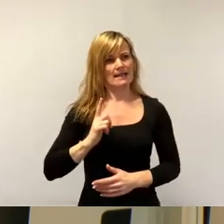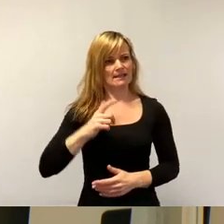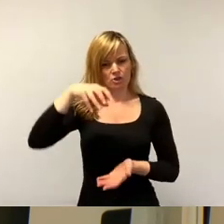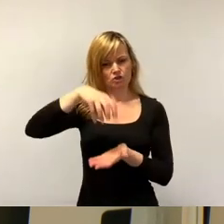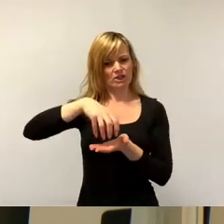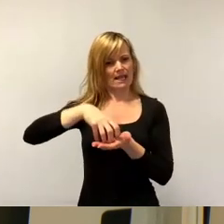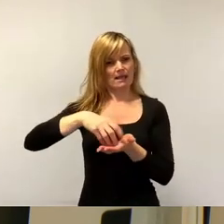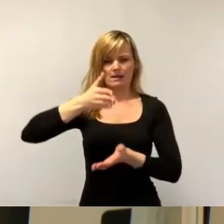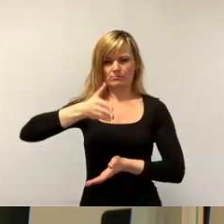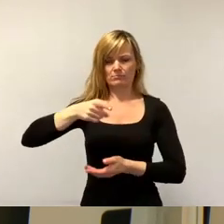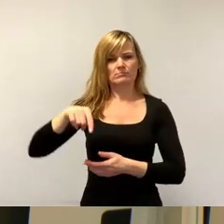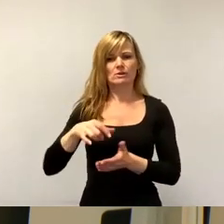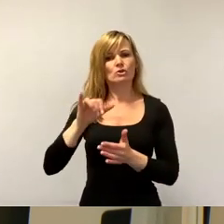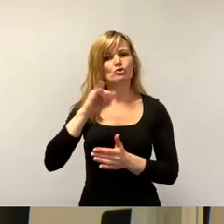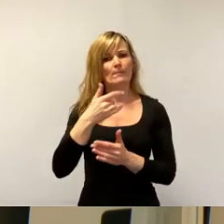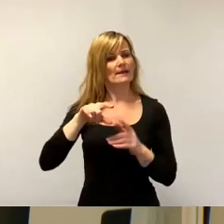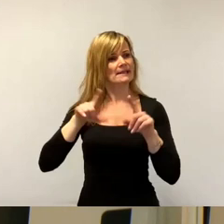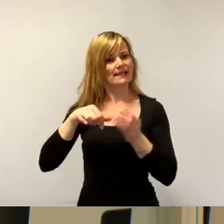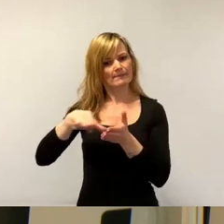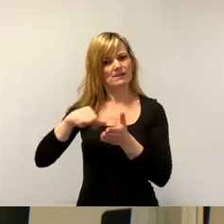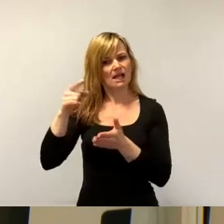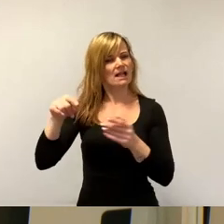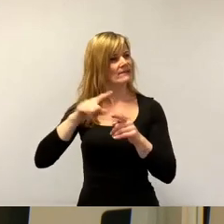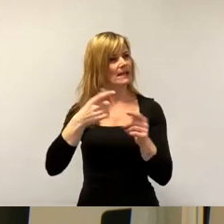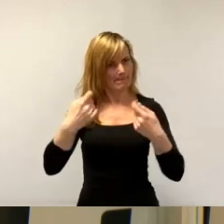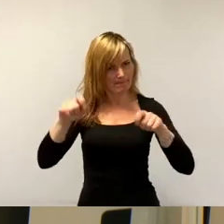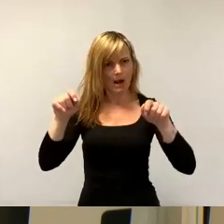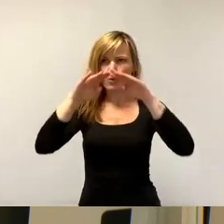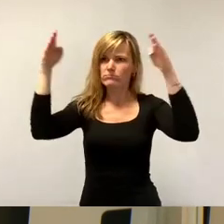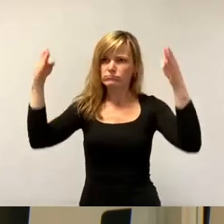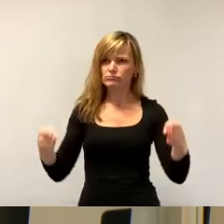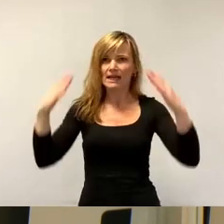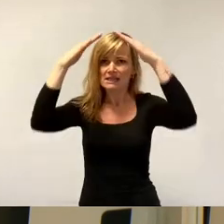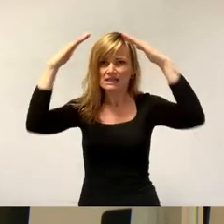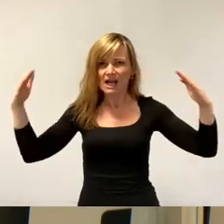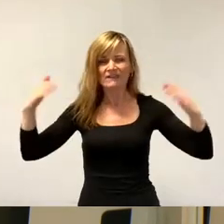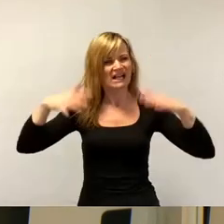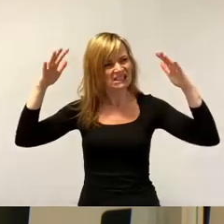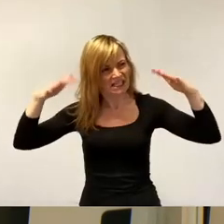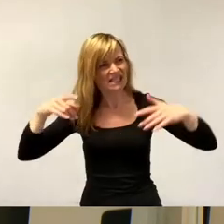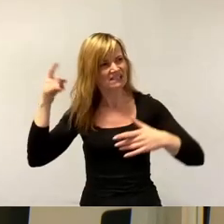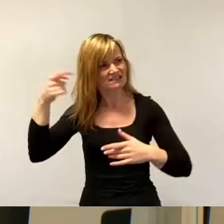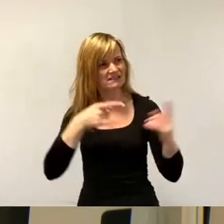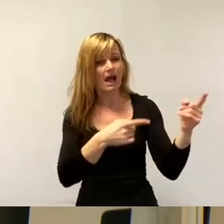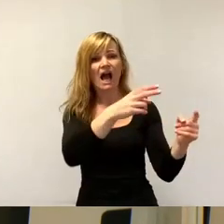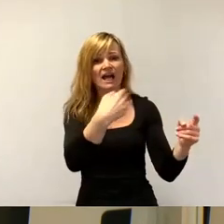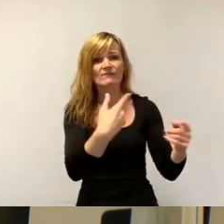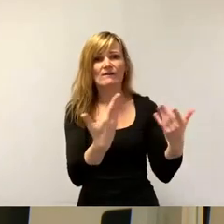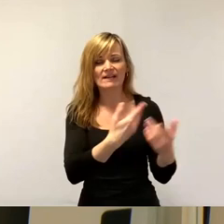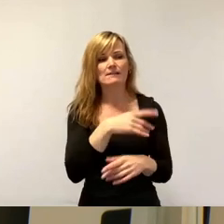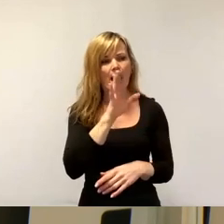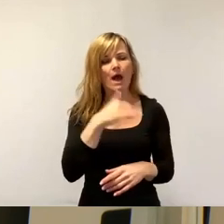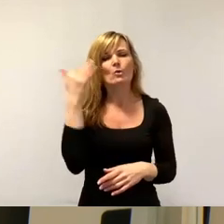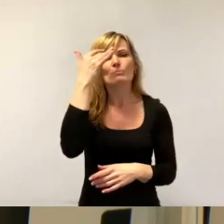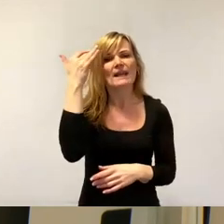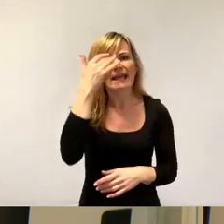für die er Jobticket bezahlt, zu installieren. Und die Antwort, er aufbekommen hat, naja, man könnte darüber nachdenken, wenn er von vornherein erklärt, dass er